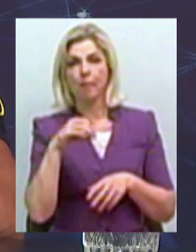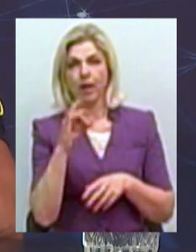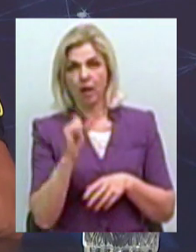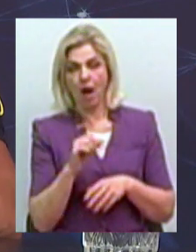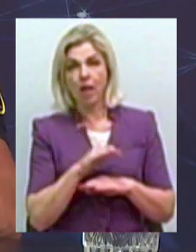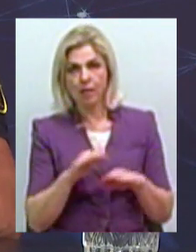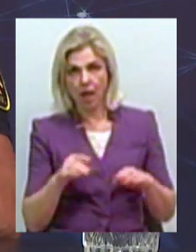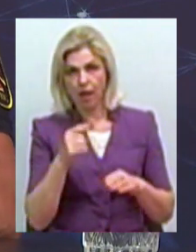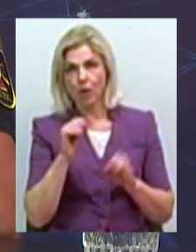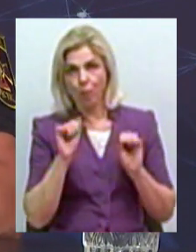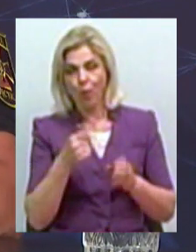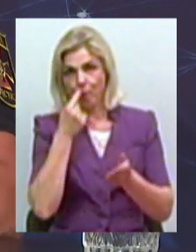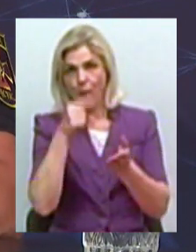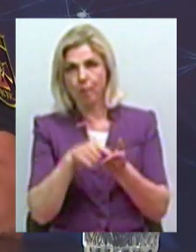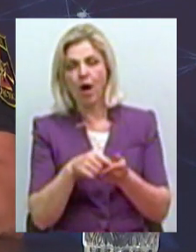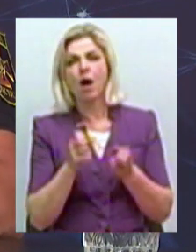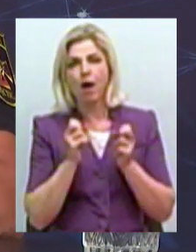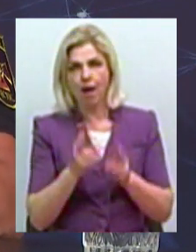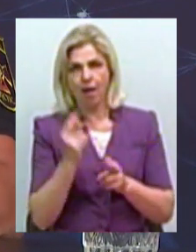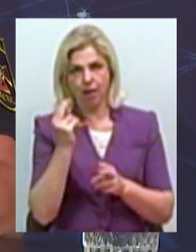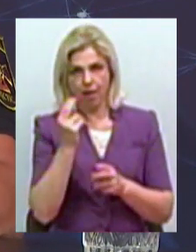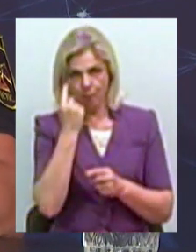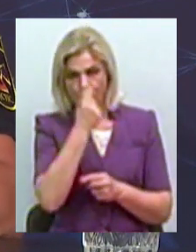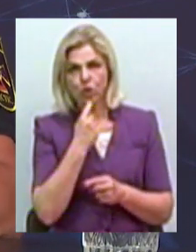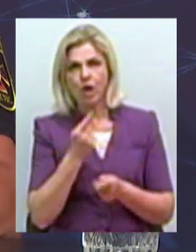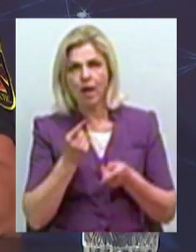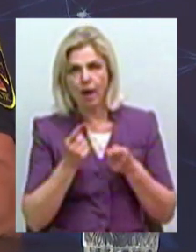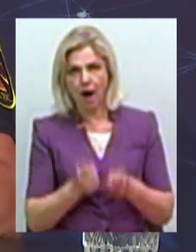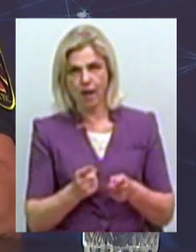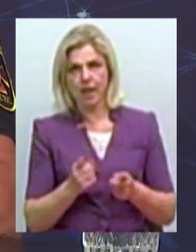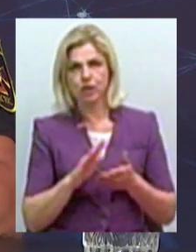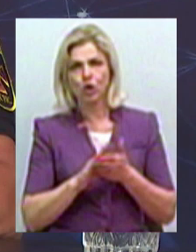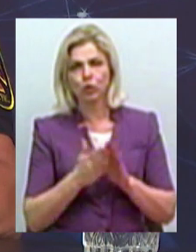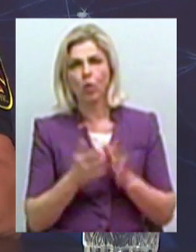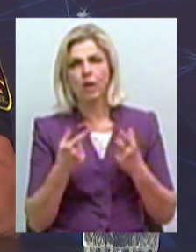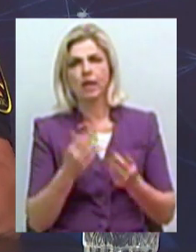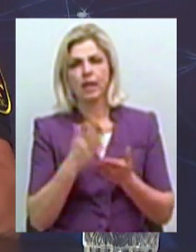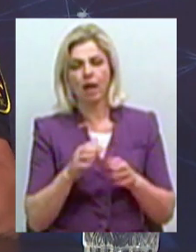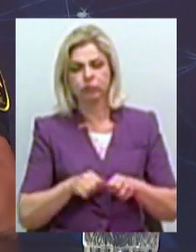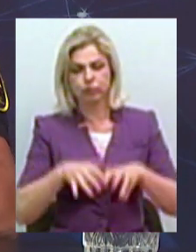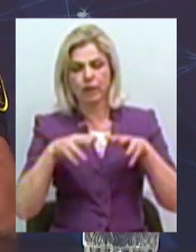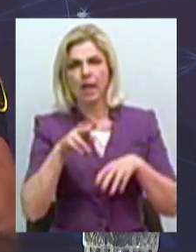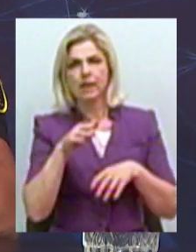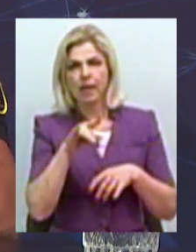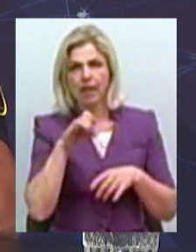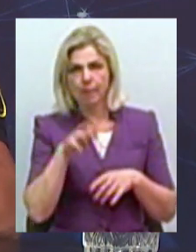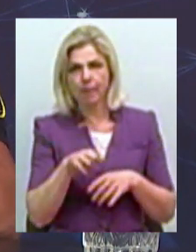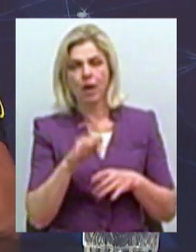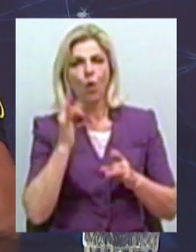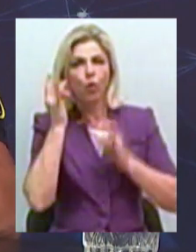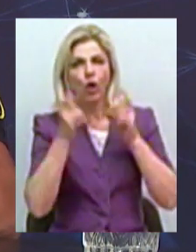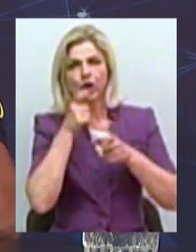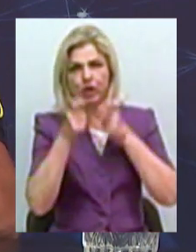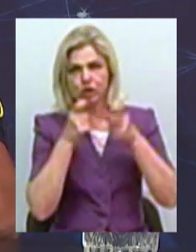реальній ситуації, де є дим, де є шум, де є галас, де є темнота, ті фактори, які